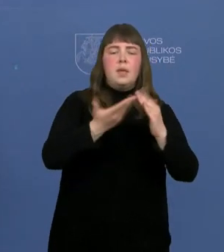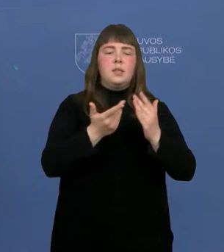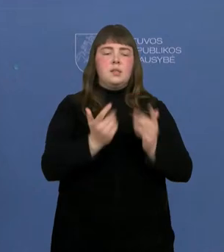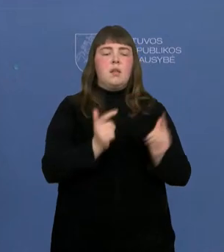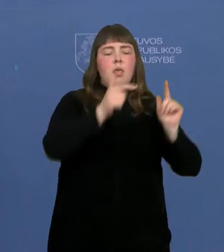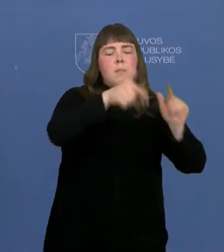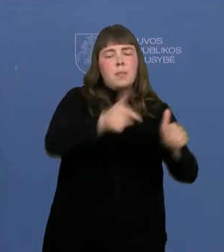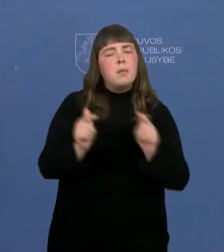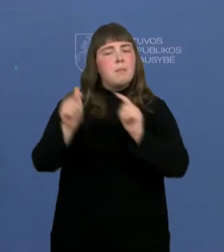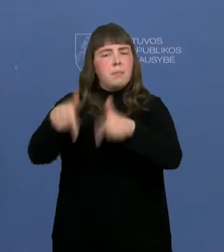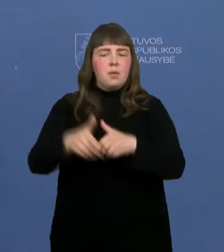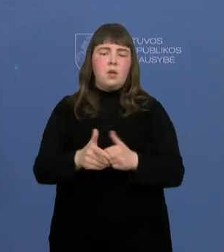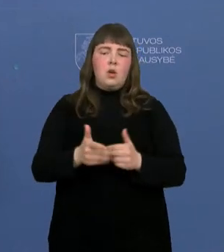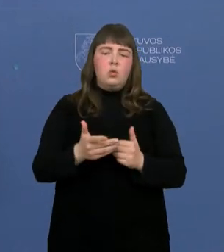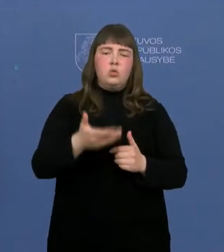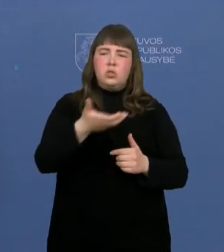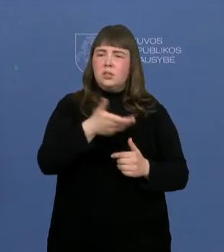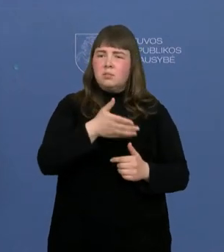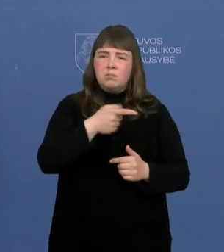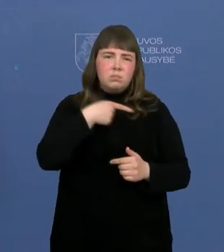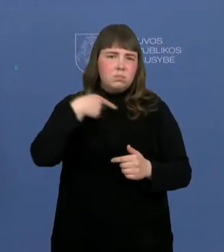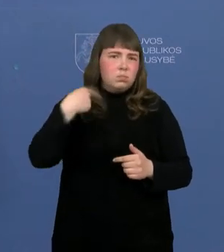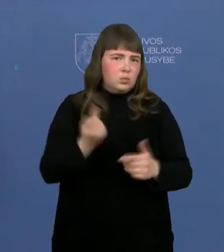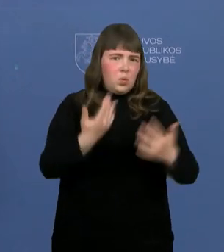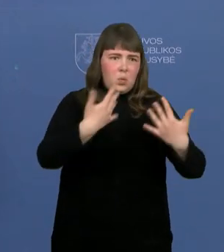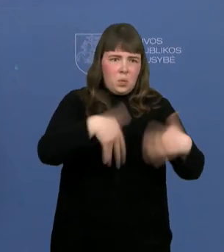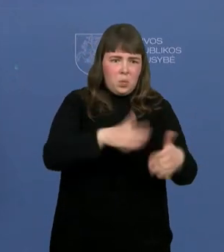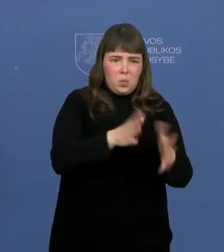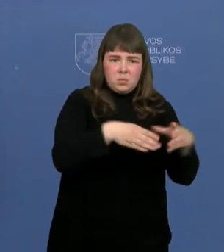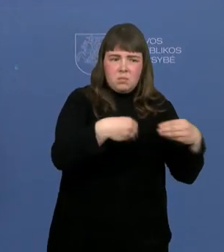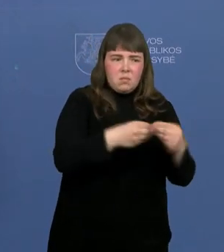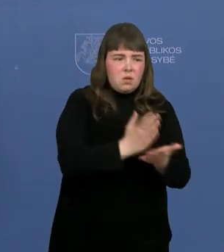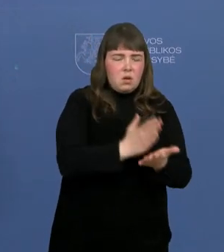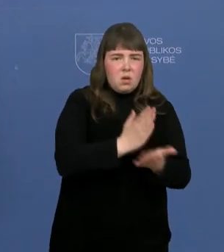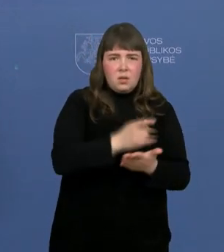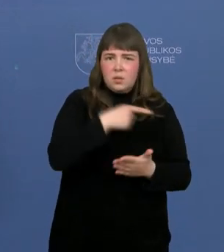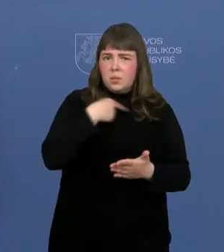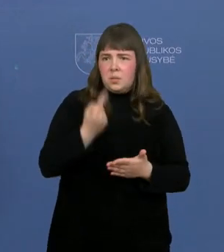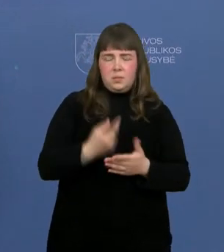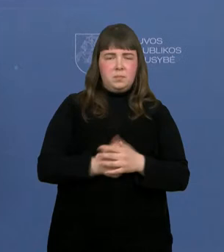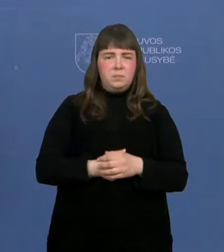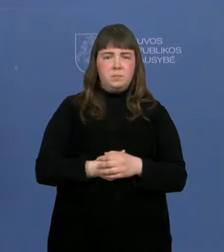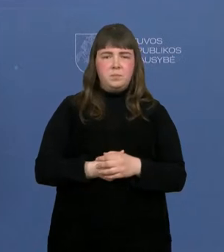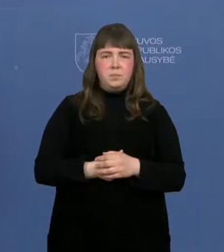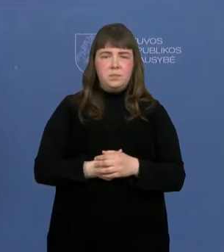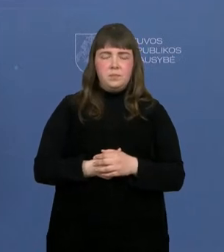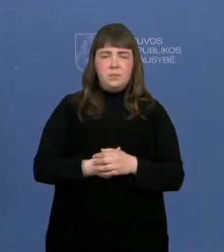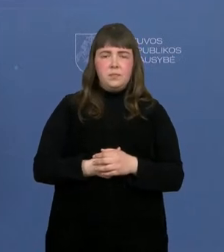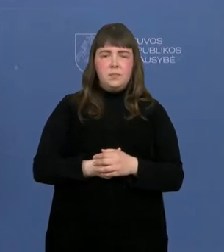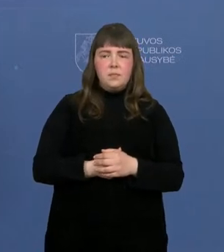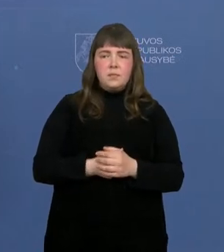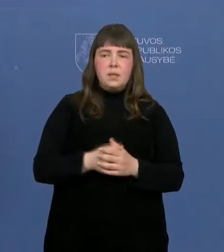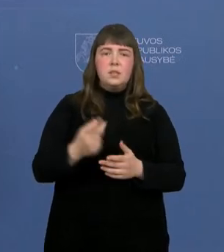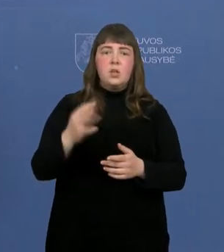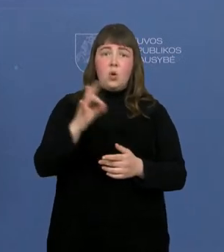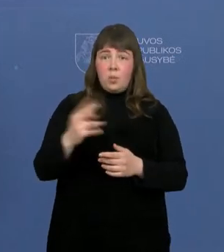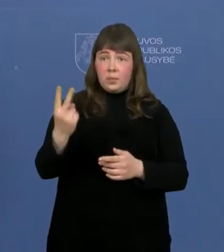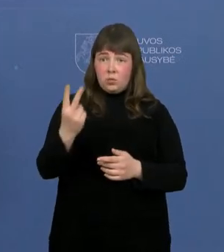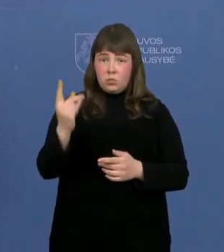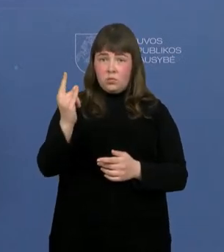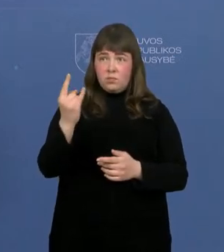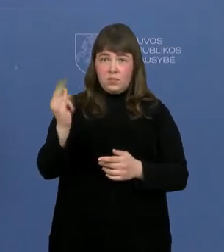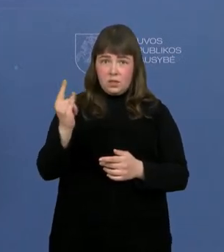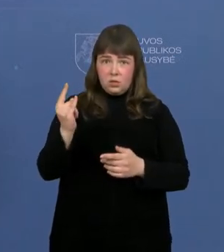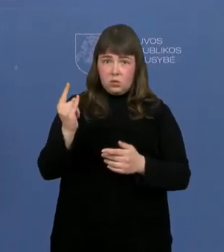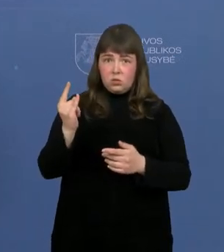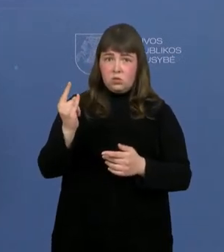didelio skaičiaus jau gyvenančių šeimų ir besimokančių vaikų. Tai čia dėl tų dviejų vaikų, kada jau bus faktiškai